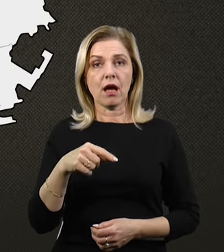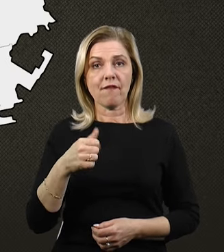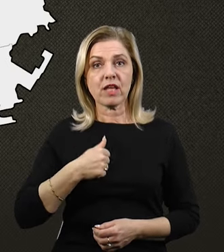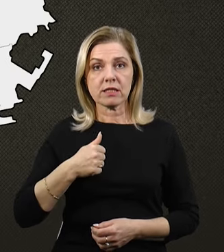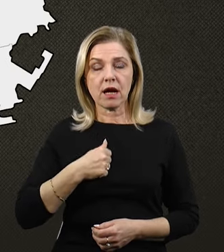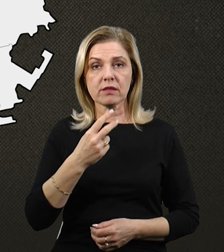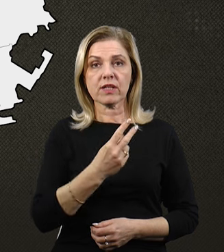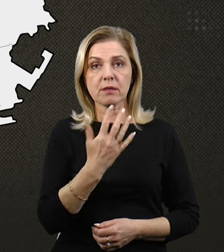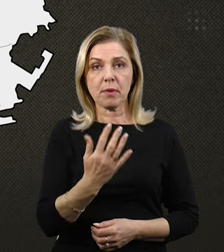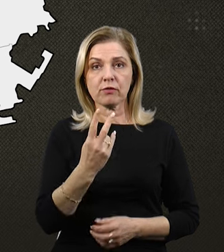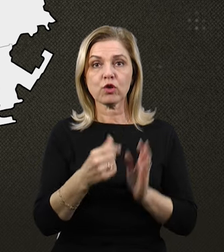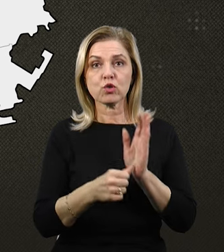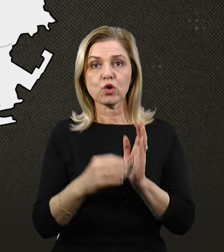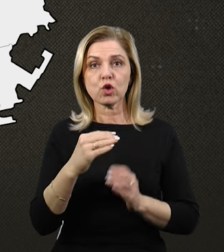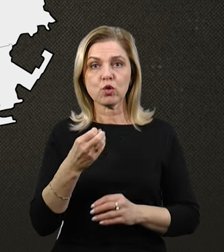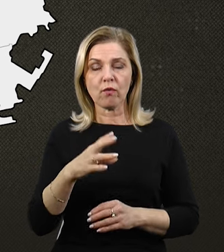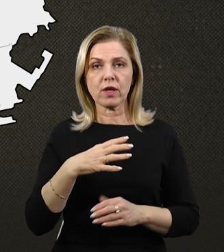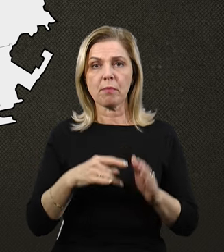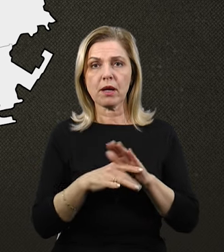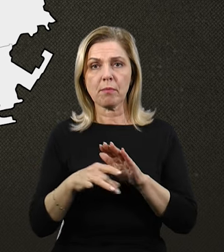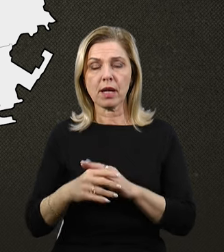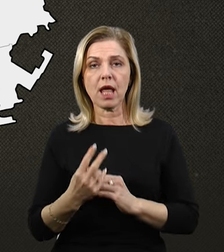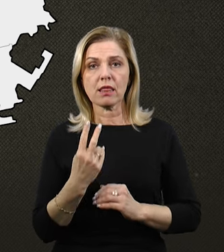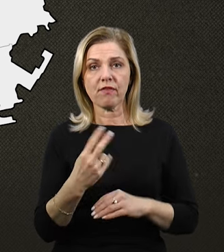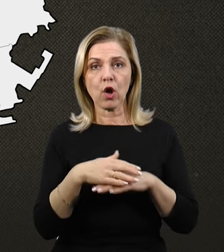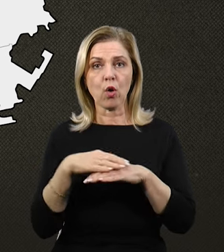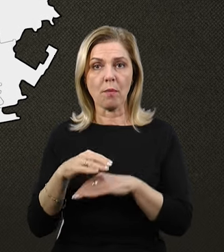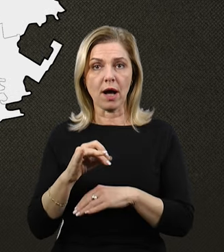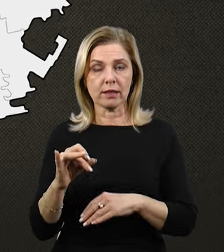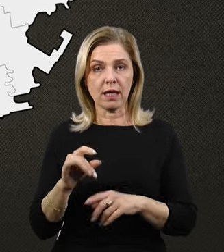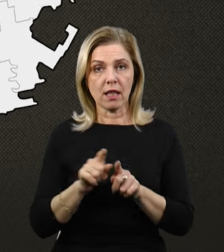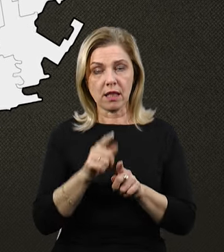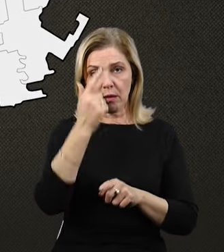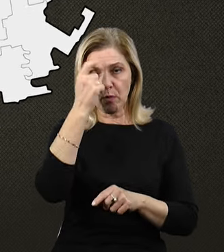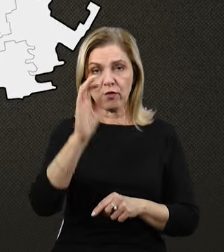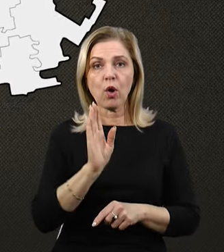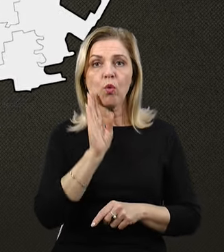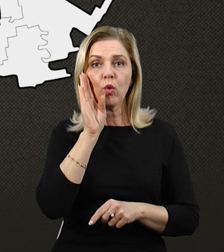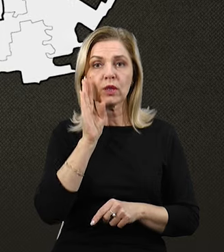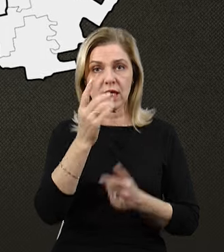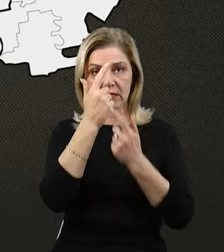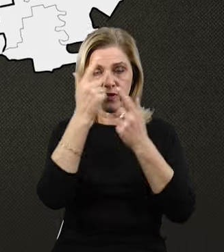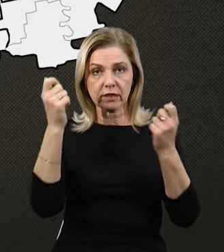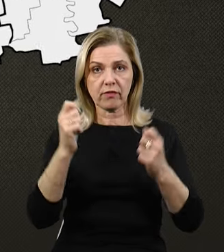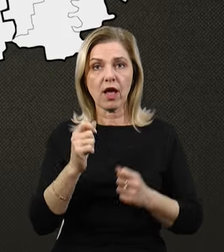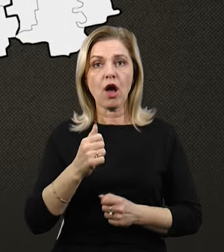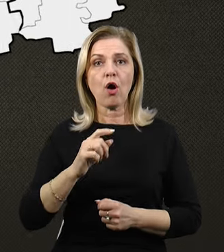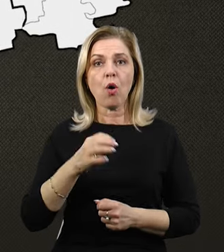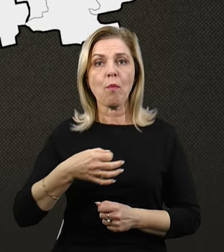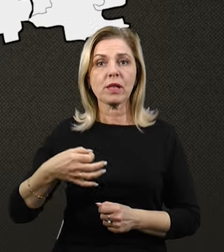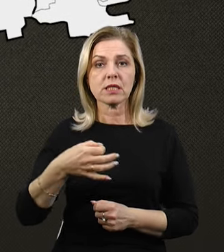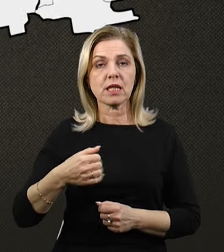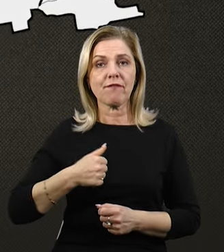26-го жовтня завдавали артилерійських обстрілів по двох громадах. Про це повідомили в ранковому зведенні Миколаївської обласної військової